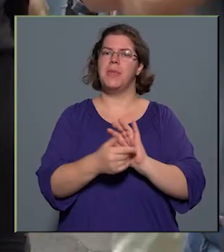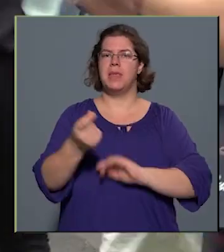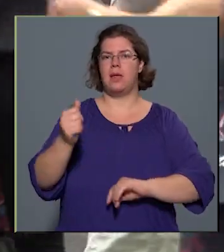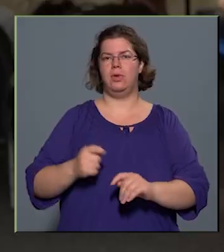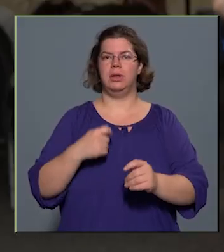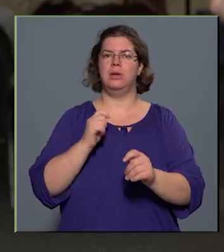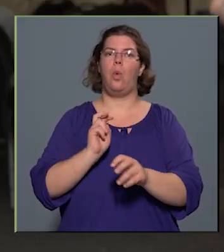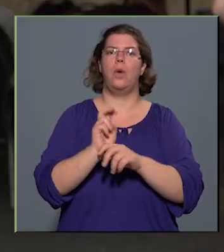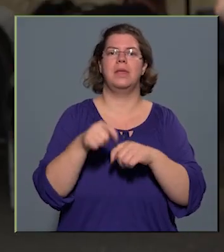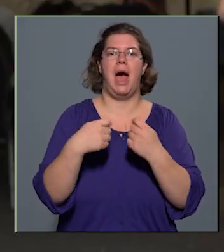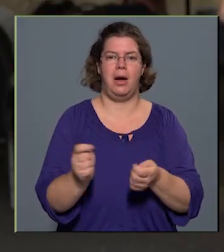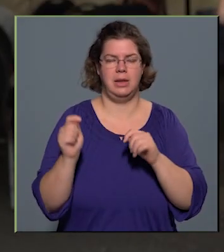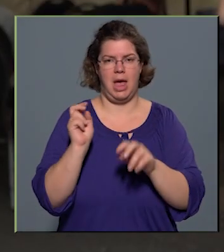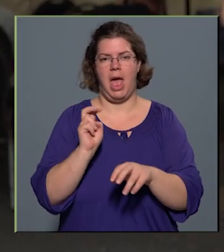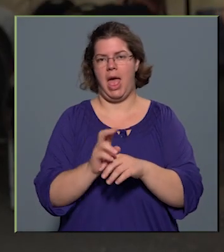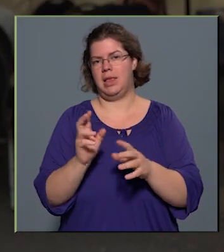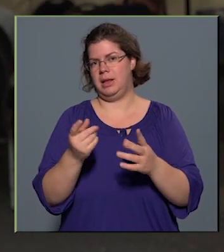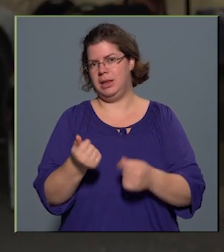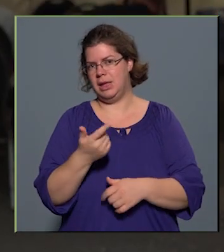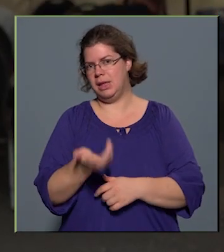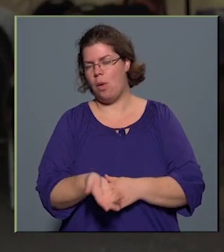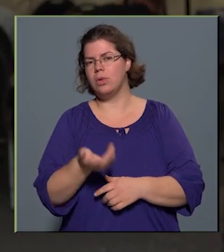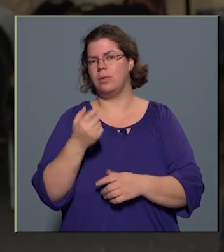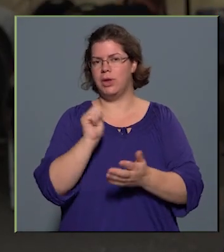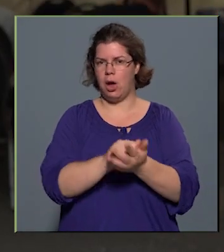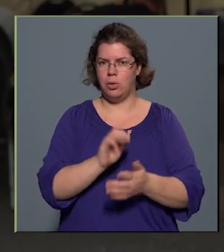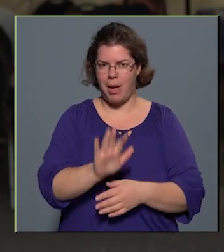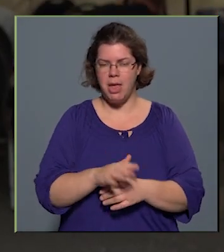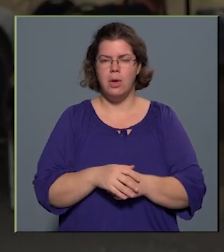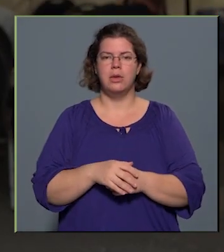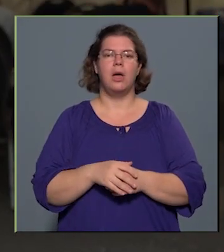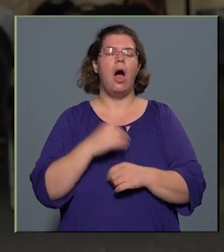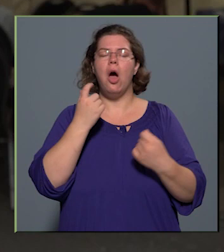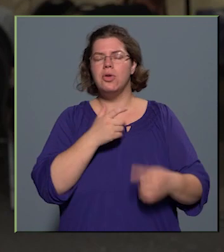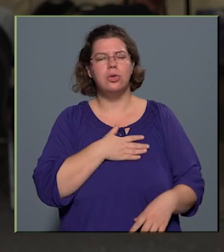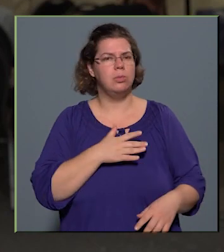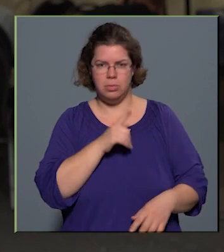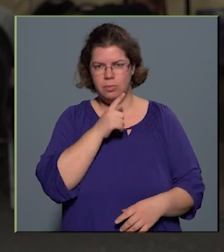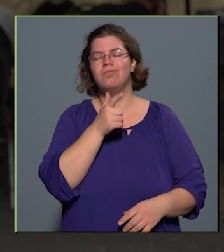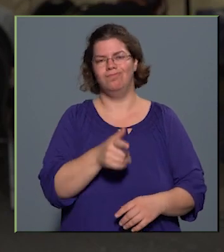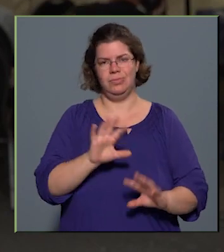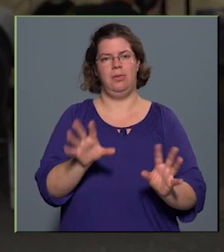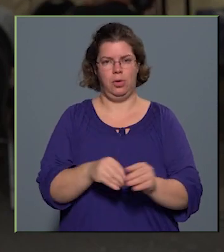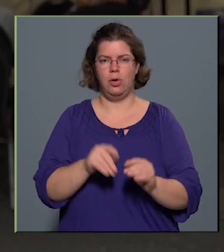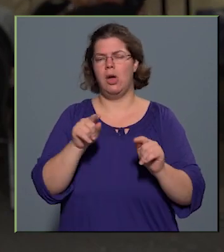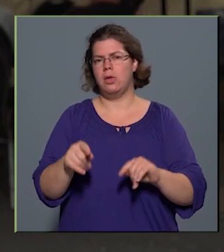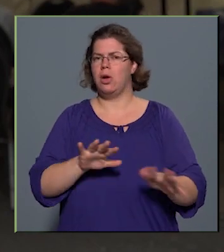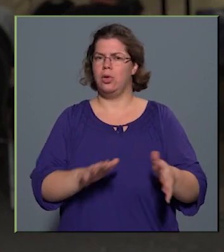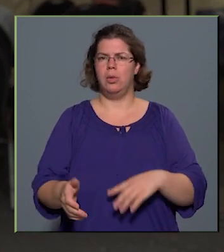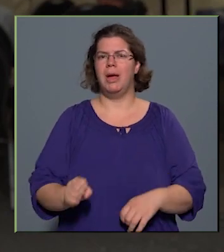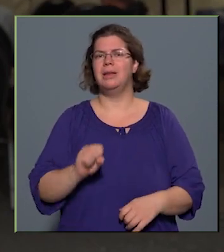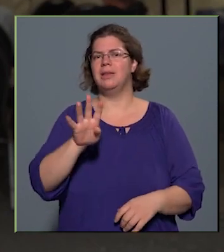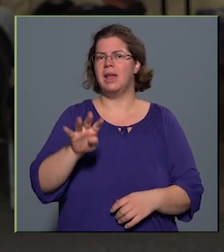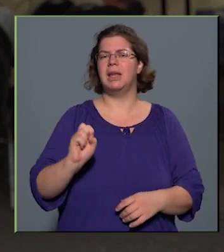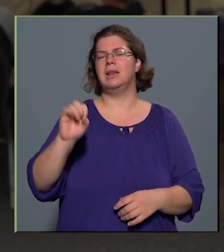ehhez a díjhoz. Én azt gondolom, hogy össze fog jönni az az összeg, az a körülbelül 14